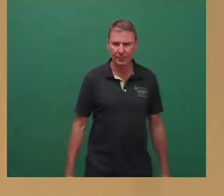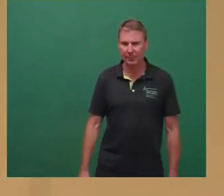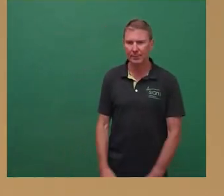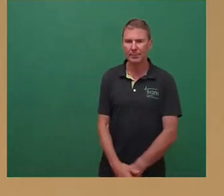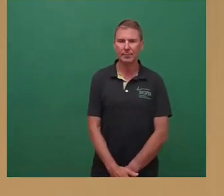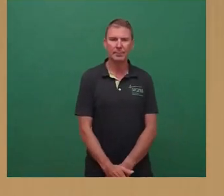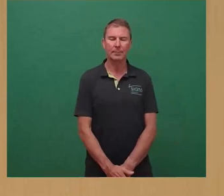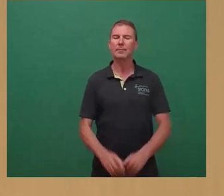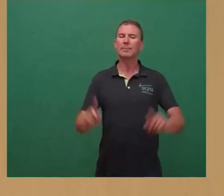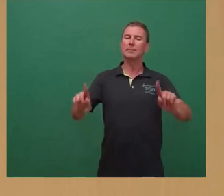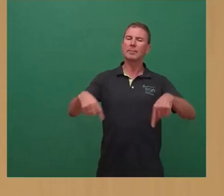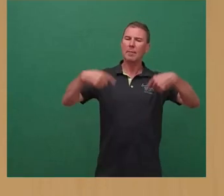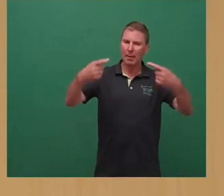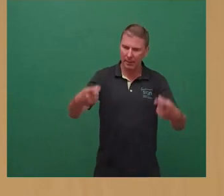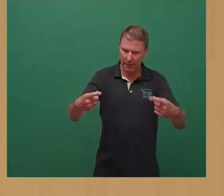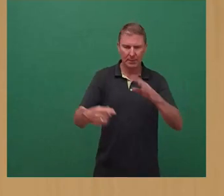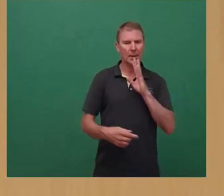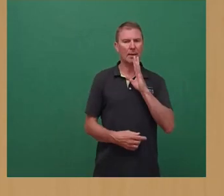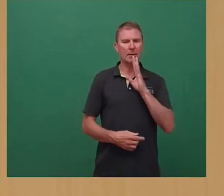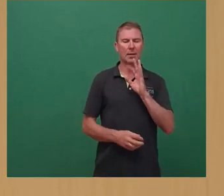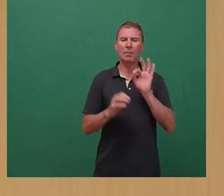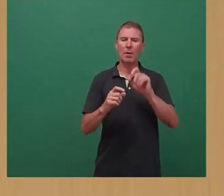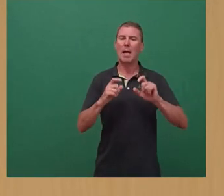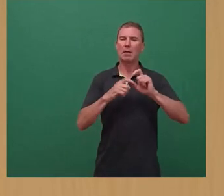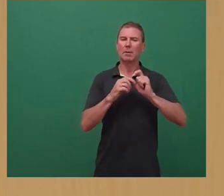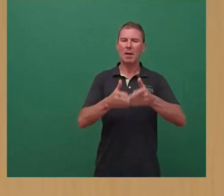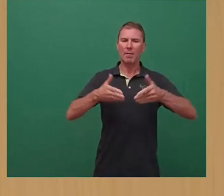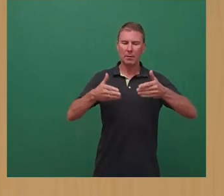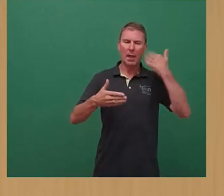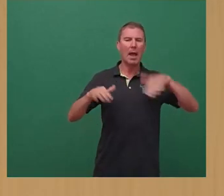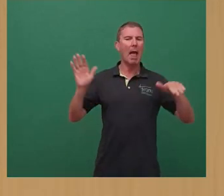Als nächster Redner für die SPD-Fraktion Herr Engel.